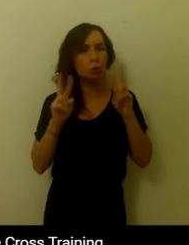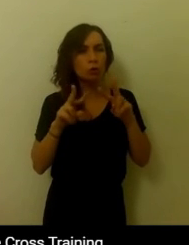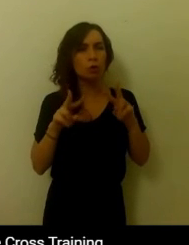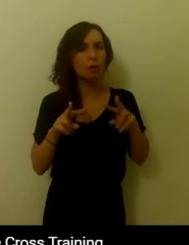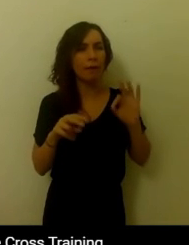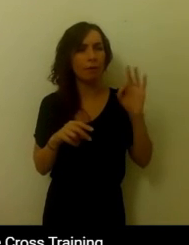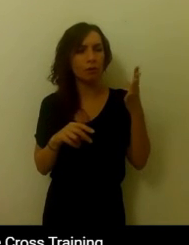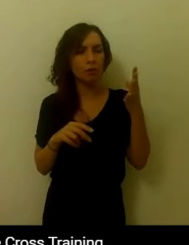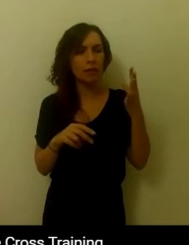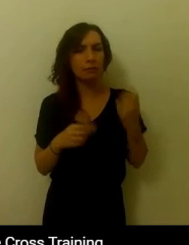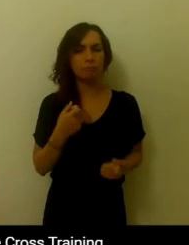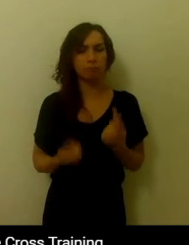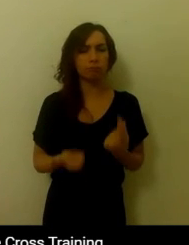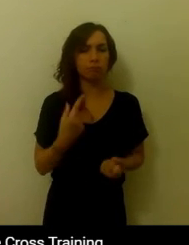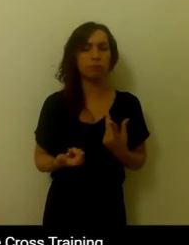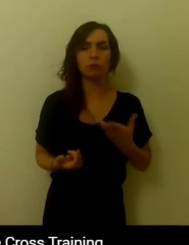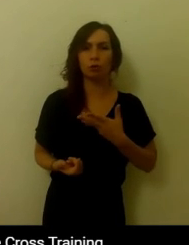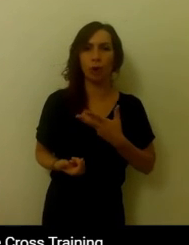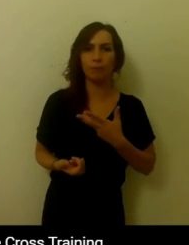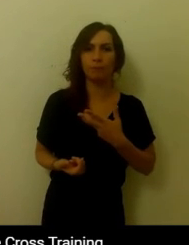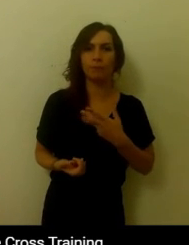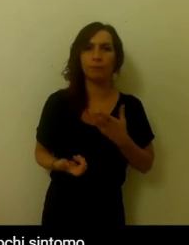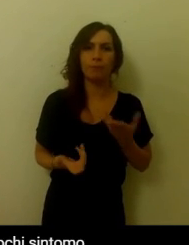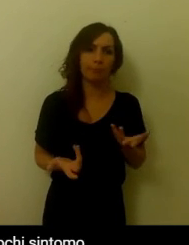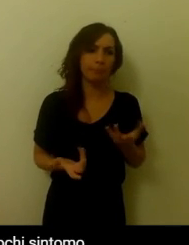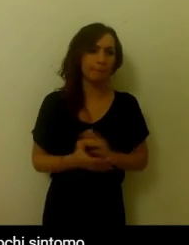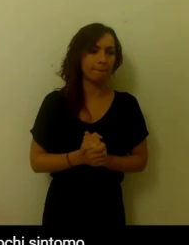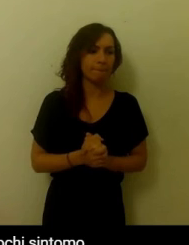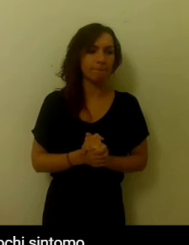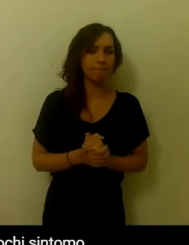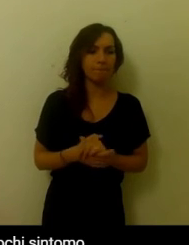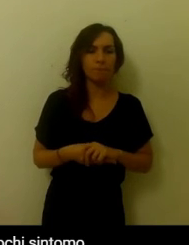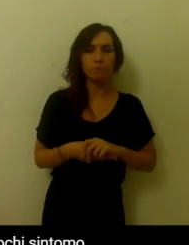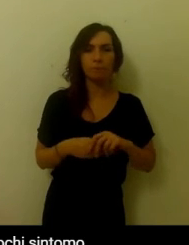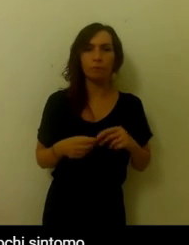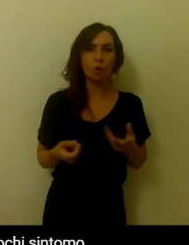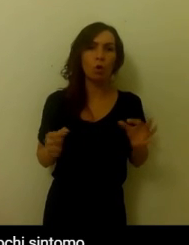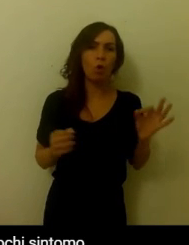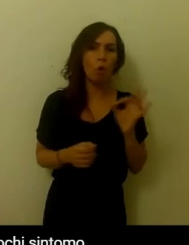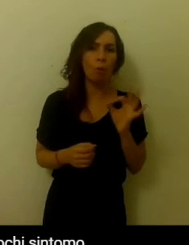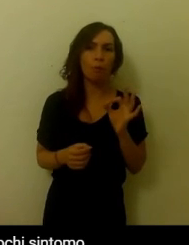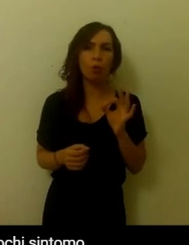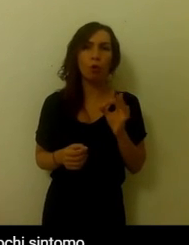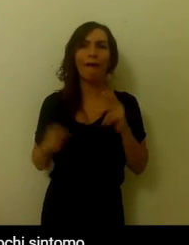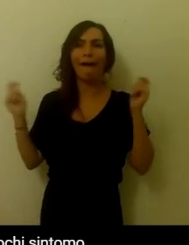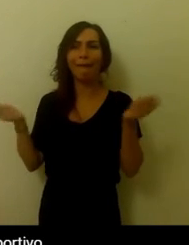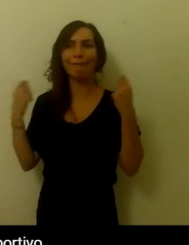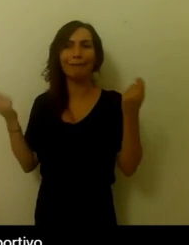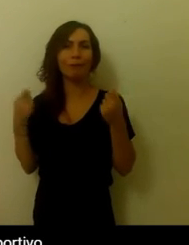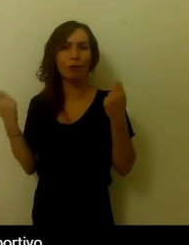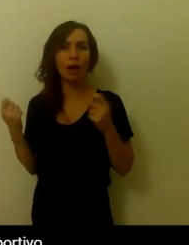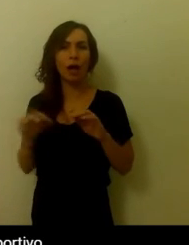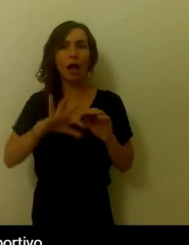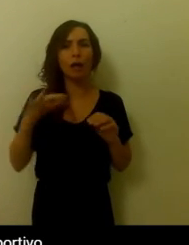sintomi. Se no, dobbiamo fare quello che in gergo si chiama cross training, ovvero attività alternative, movimento che non provochi sintomo.